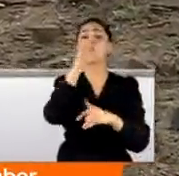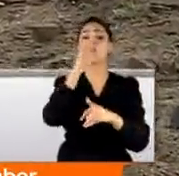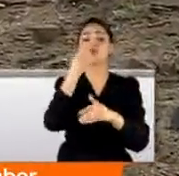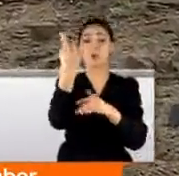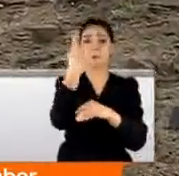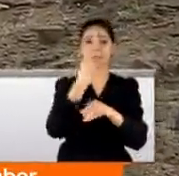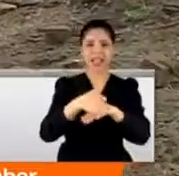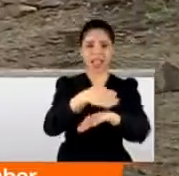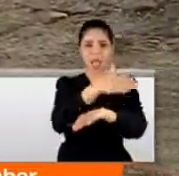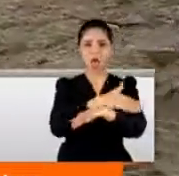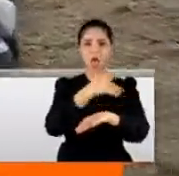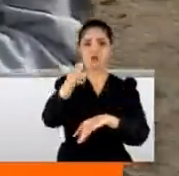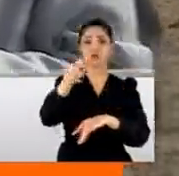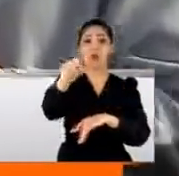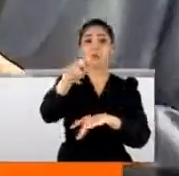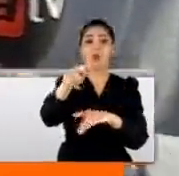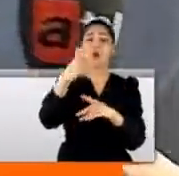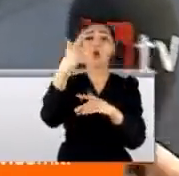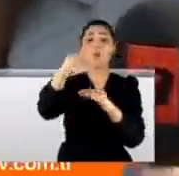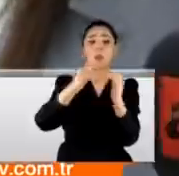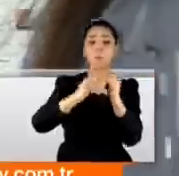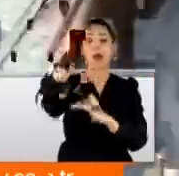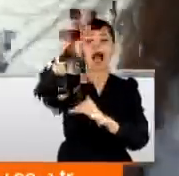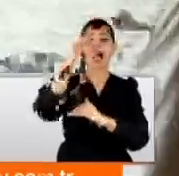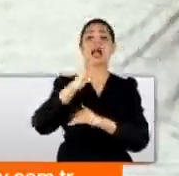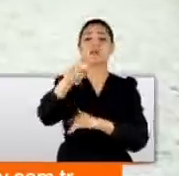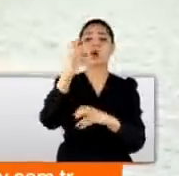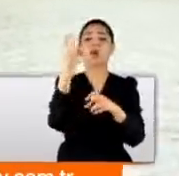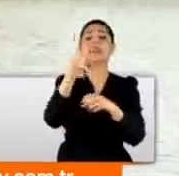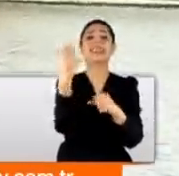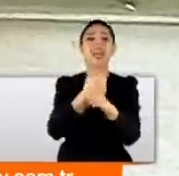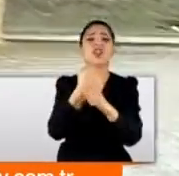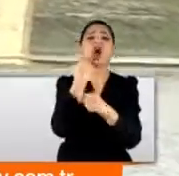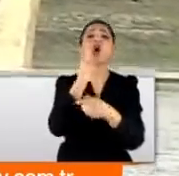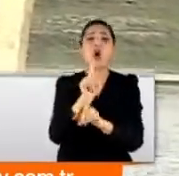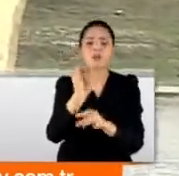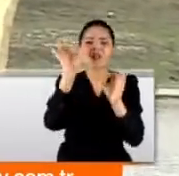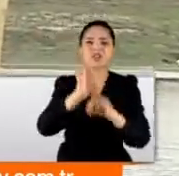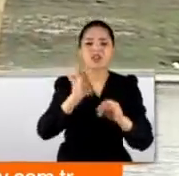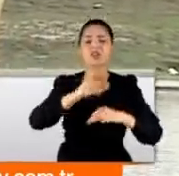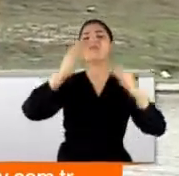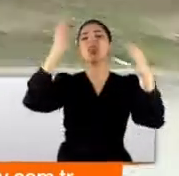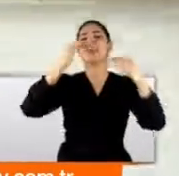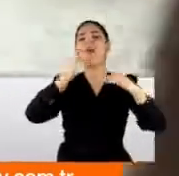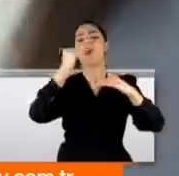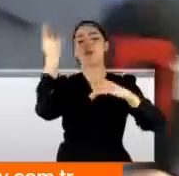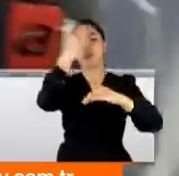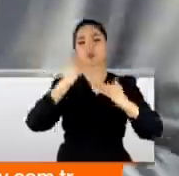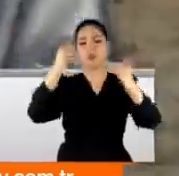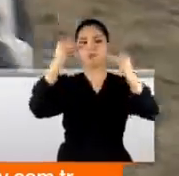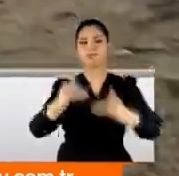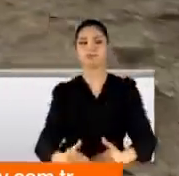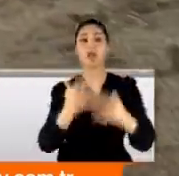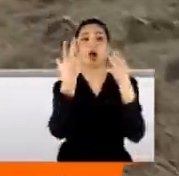yıl arkamdaki surların 3'te 1 seviyesine kadar yükseliyordu. Ama yağışların düşmemesi nedeniyle oldukça